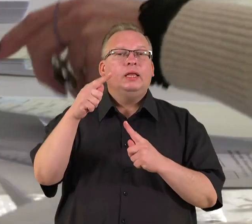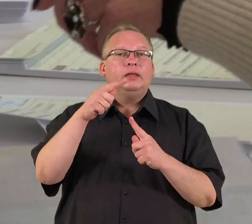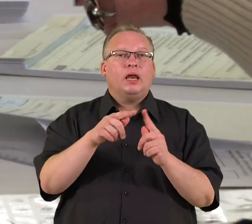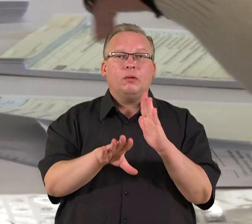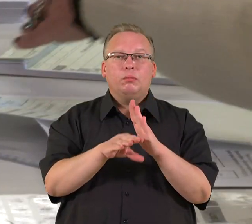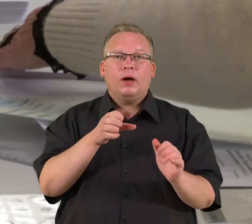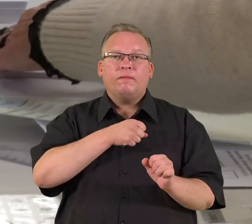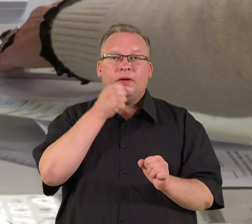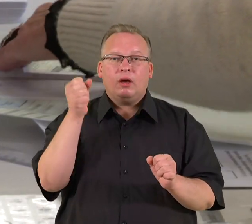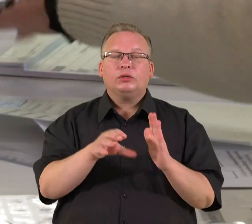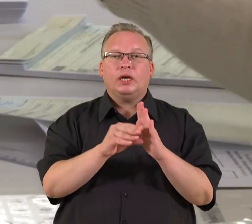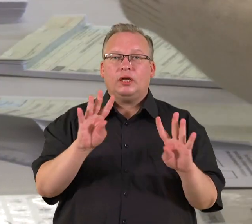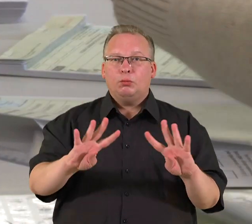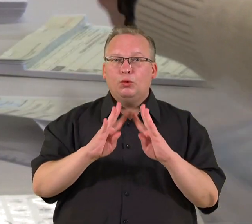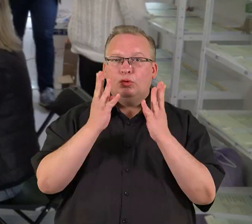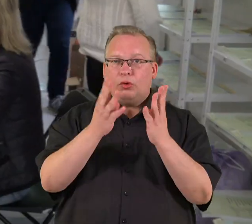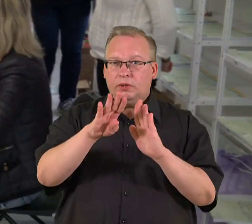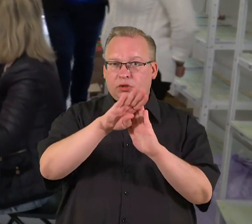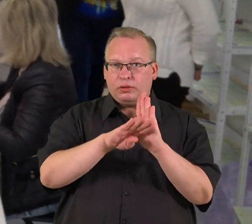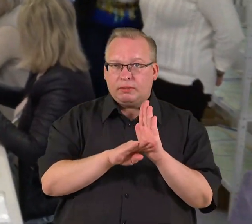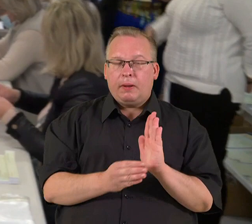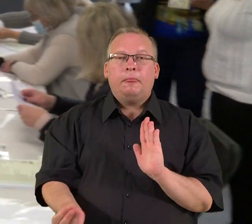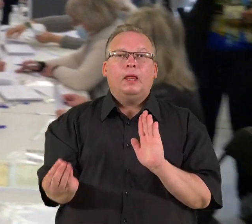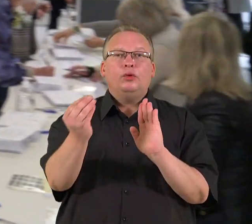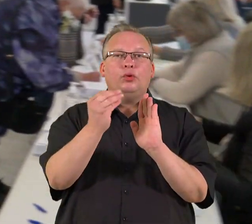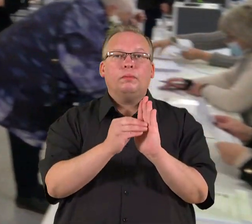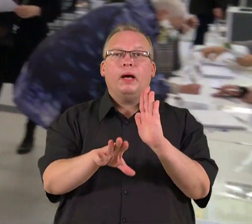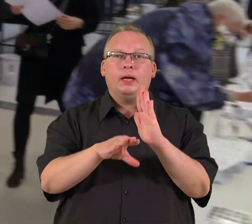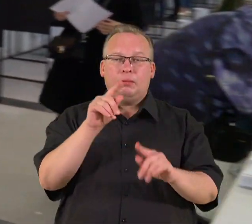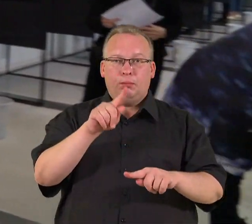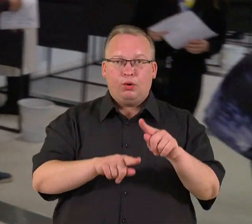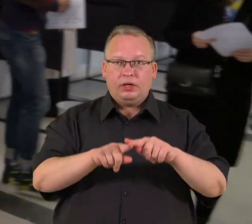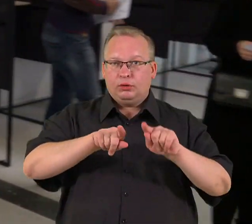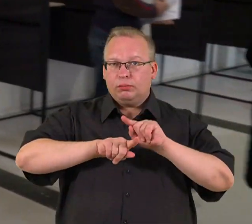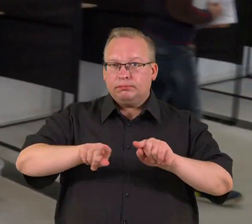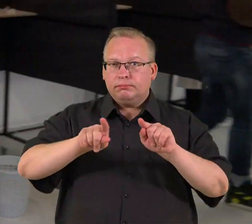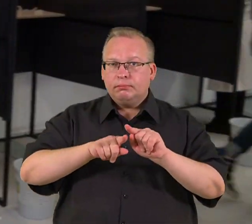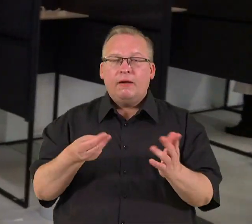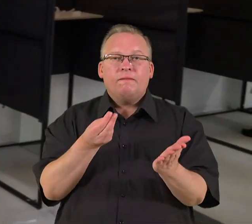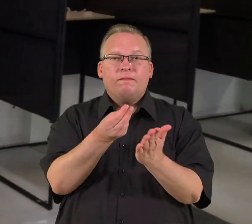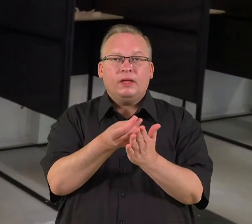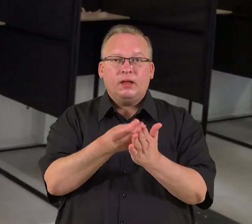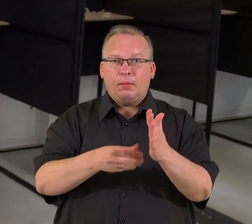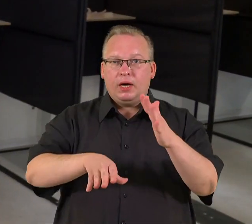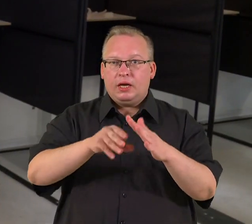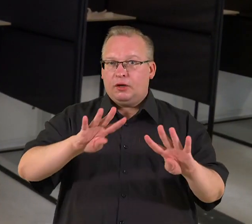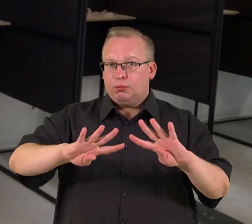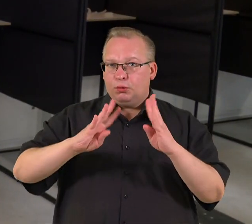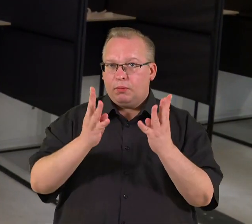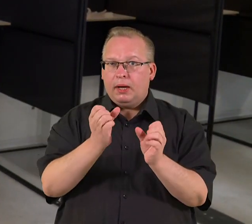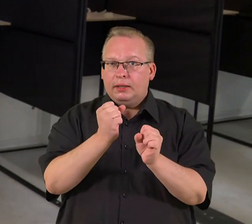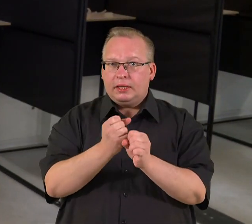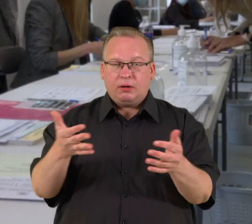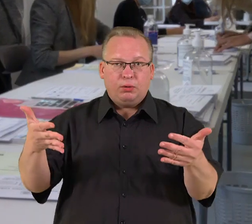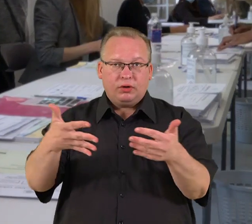rinkimų vyriausiosios rinkimų komisijos įstatymai, nustatytas rinkimų politinių kampanijų finansavimo, rinkimų komisijų darbo